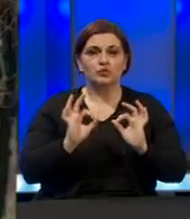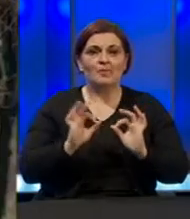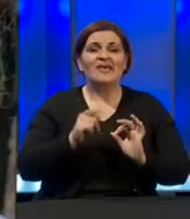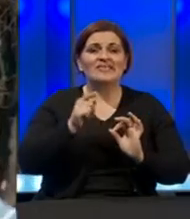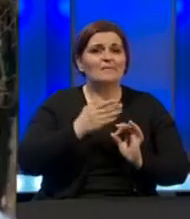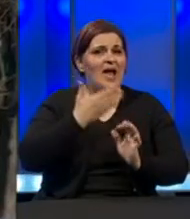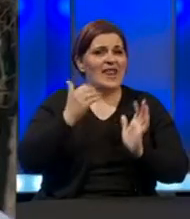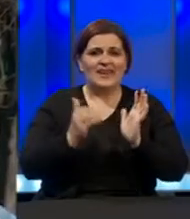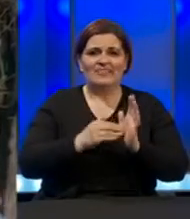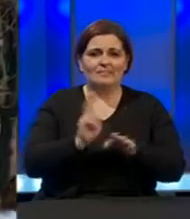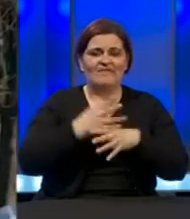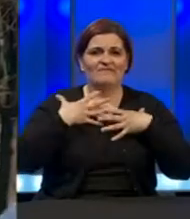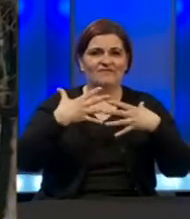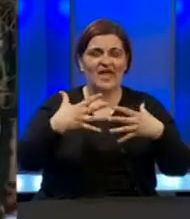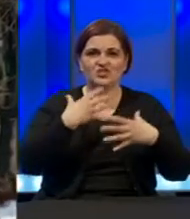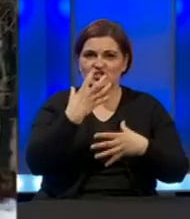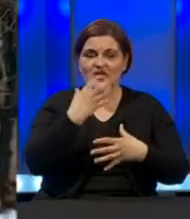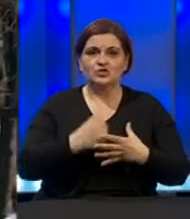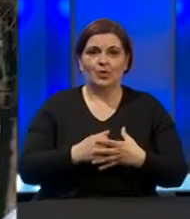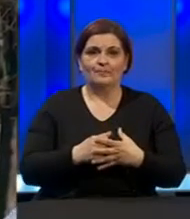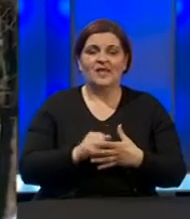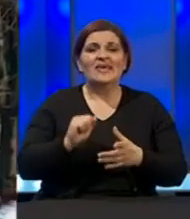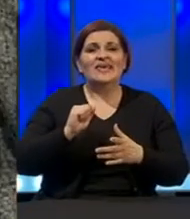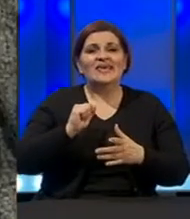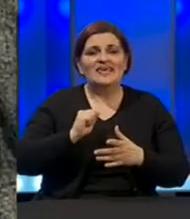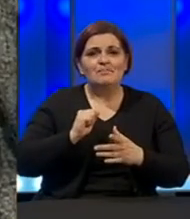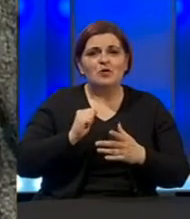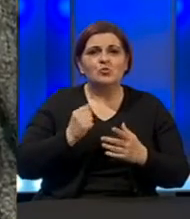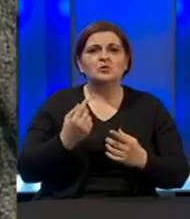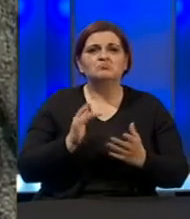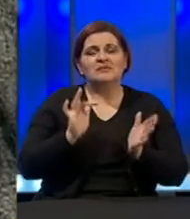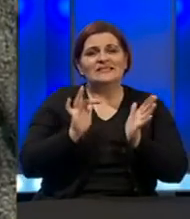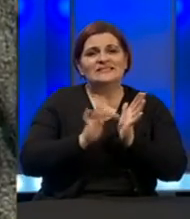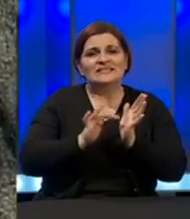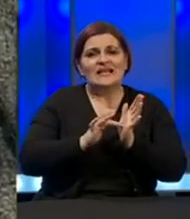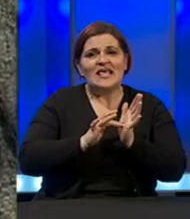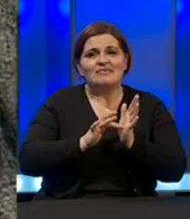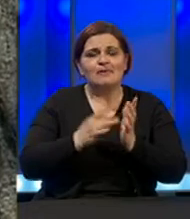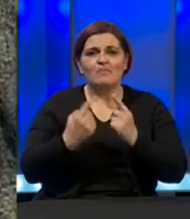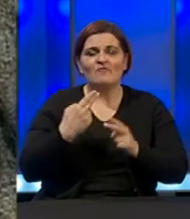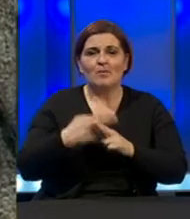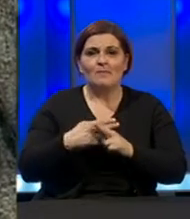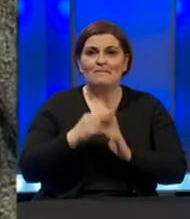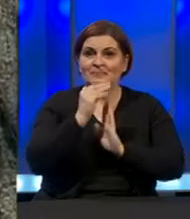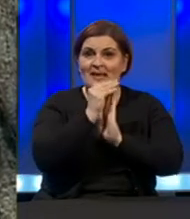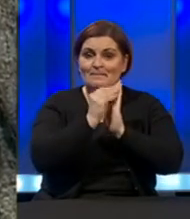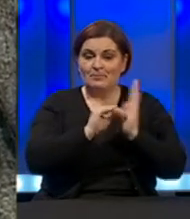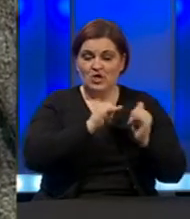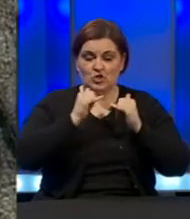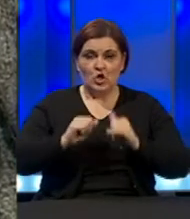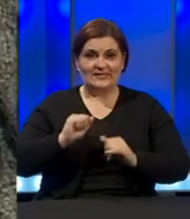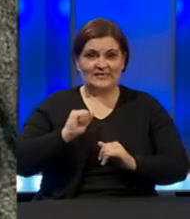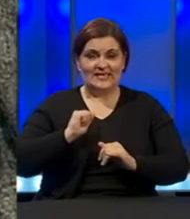da njima trenutno ne treba respirator, a da imaju kliničku sliku srednjeg intenziteta. Podaci kojima do sada